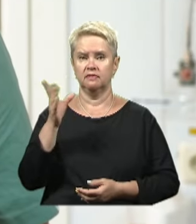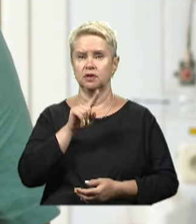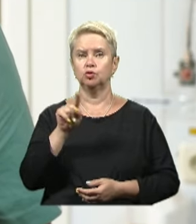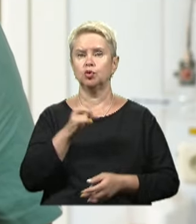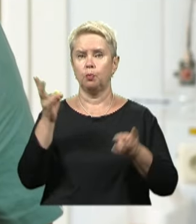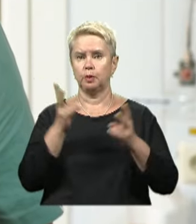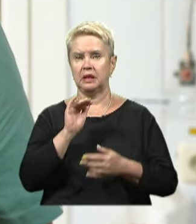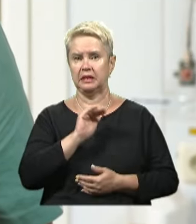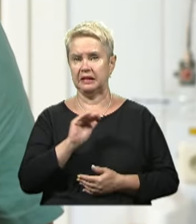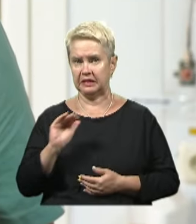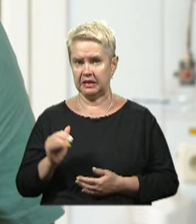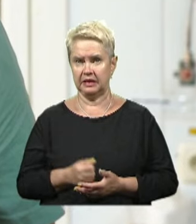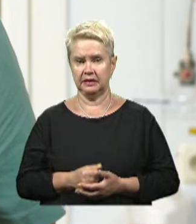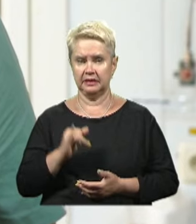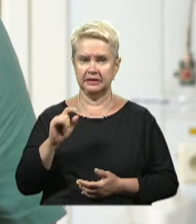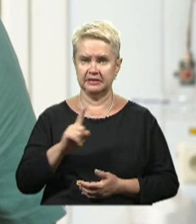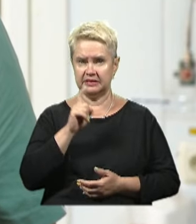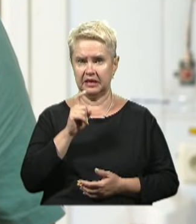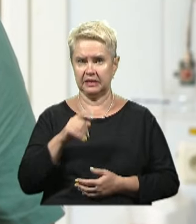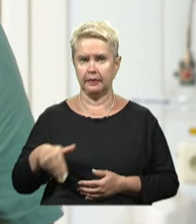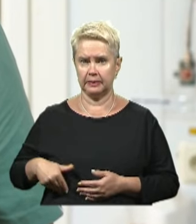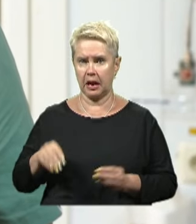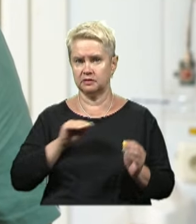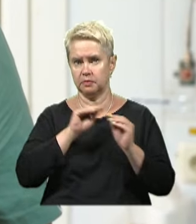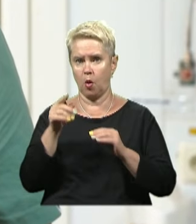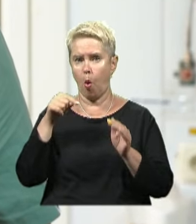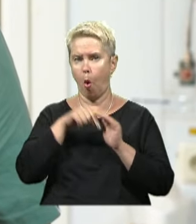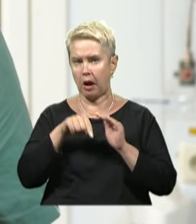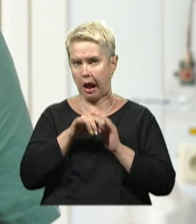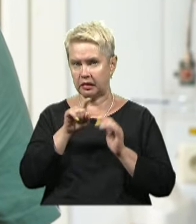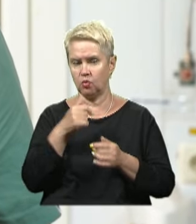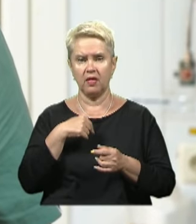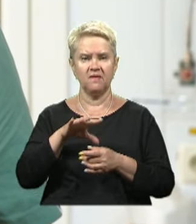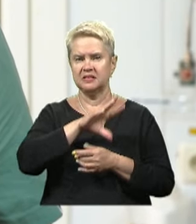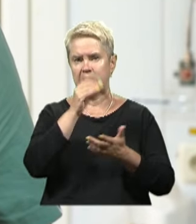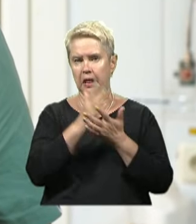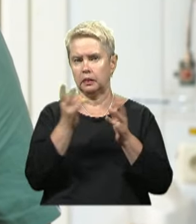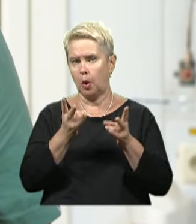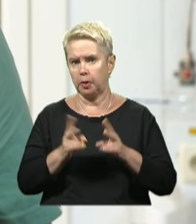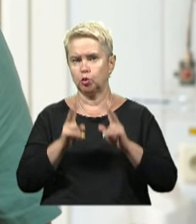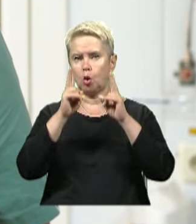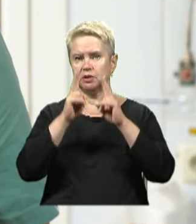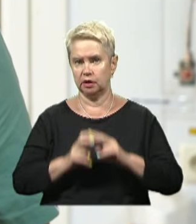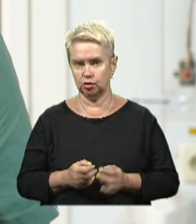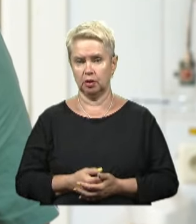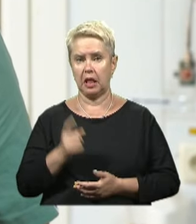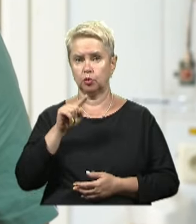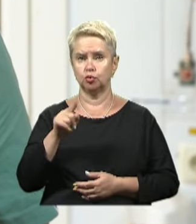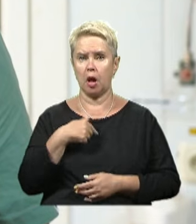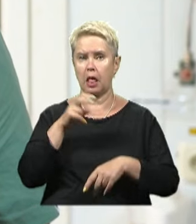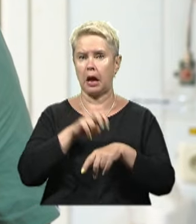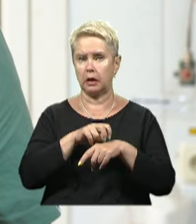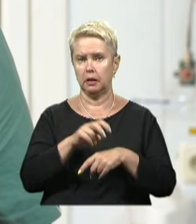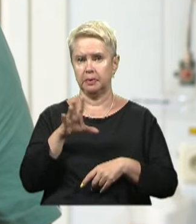для дітей із трансплантацією органів, в нас є всі необхідні дослідження. Для того, в нашій